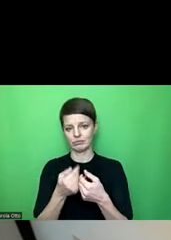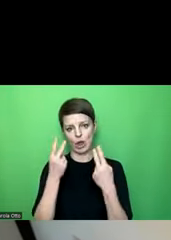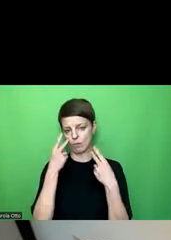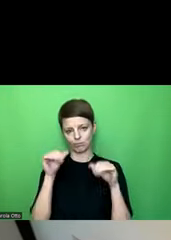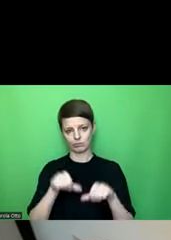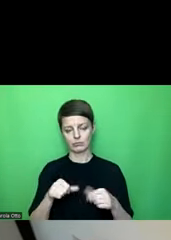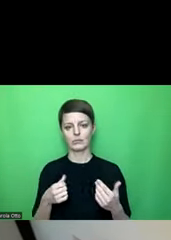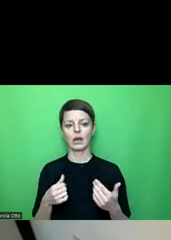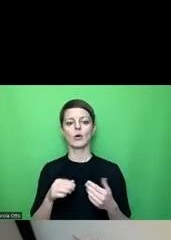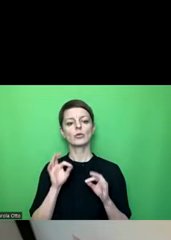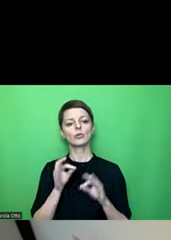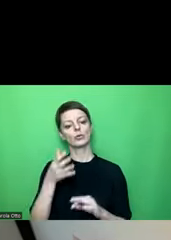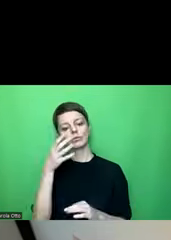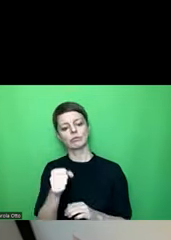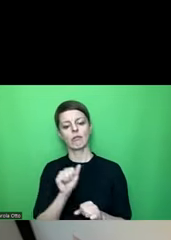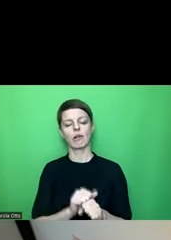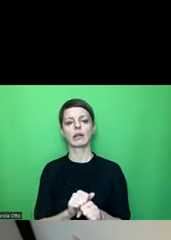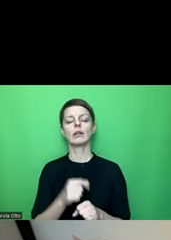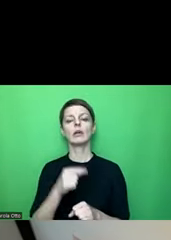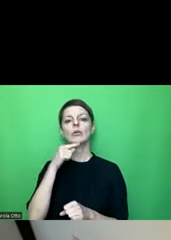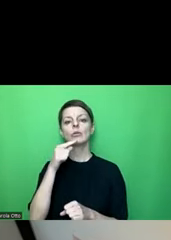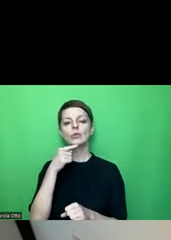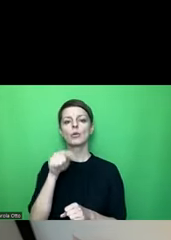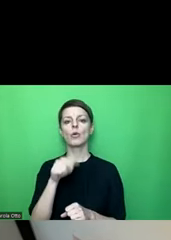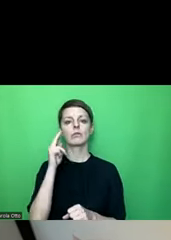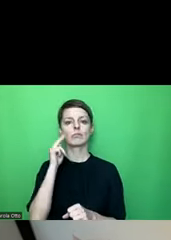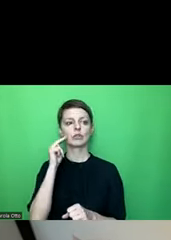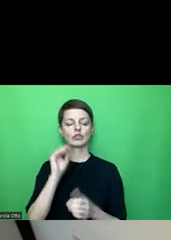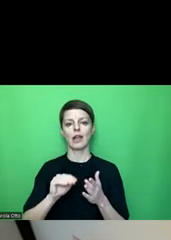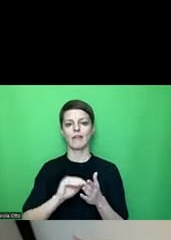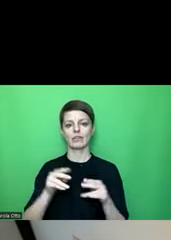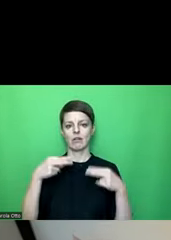man gut erkennen kann, wie die Kuchenteile beschriftet sind.